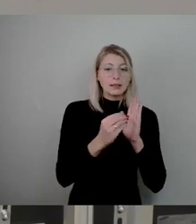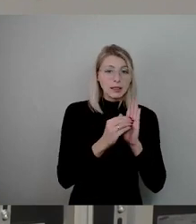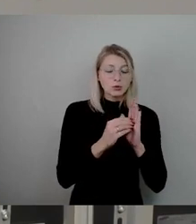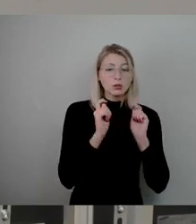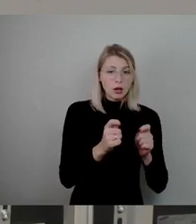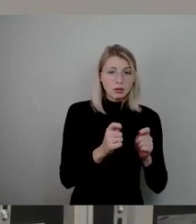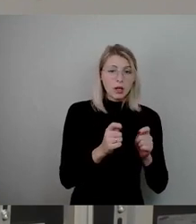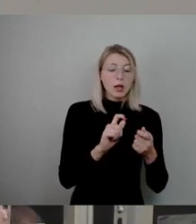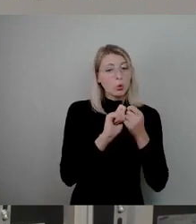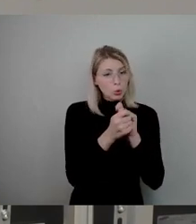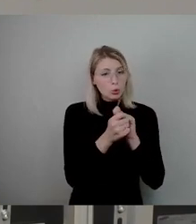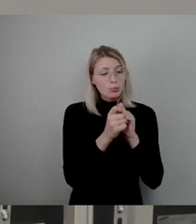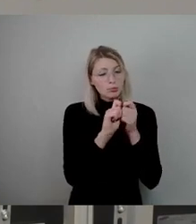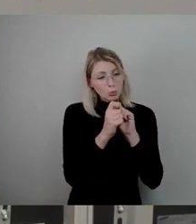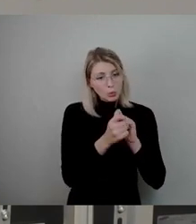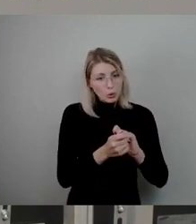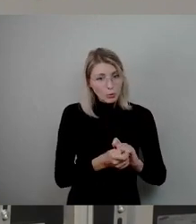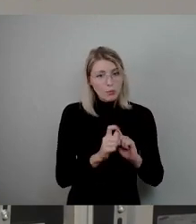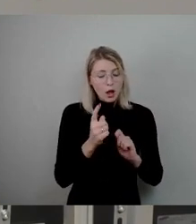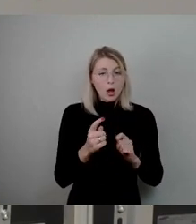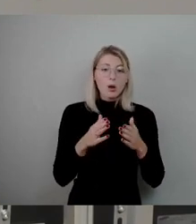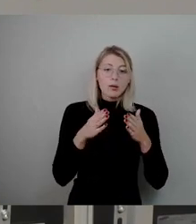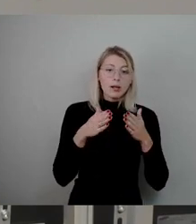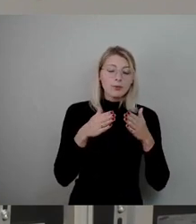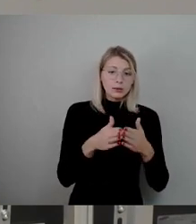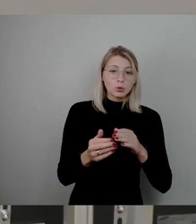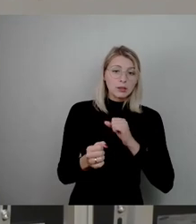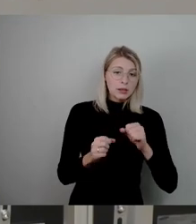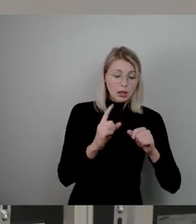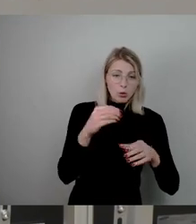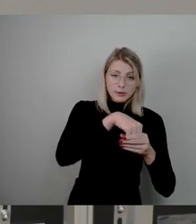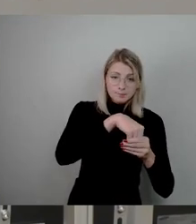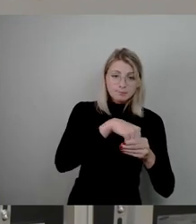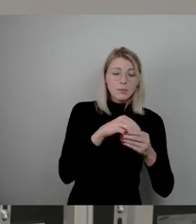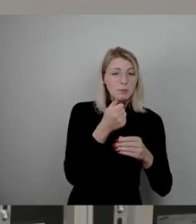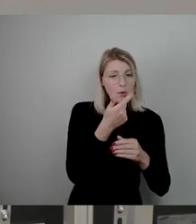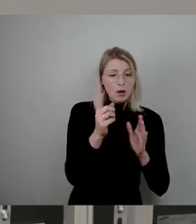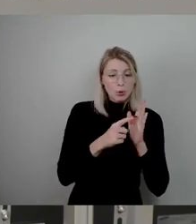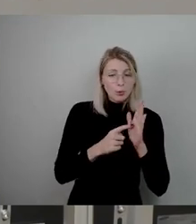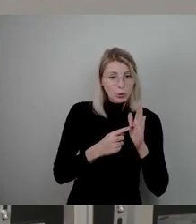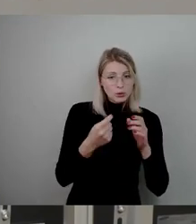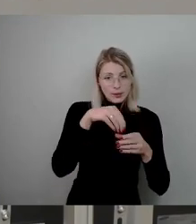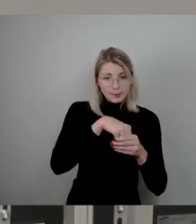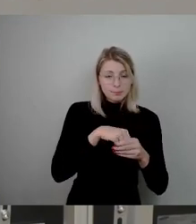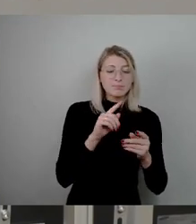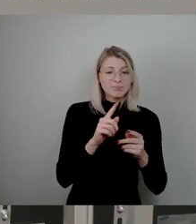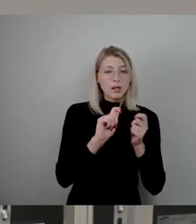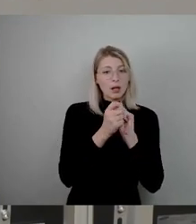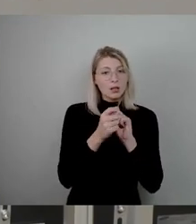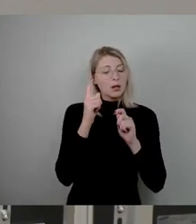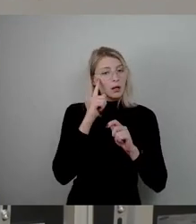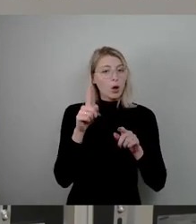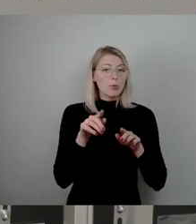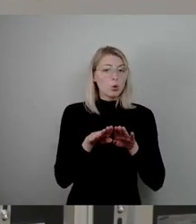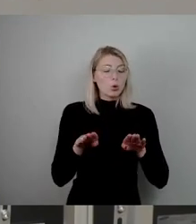Aspekte der Linksfraktion jetzt auch mit beinhaltet sind, dass wir mit diesem geänderten Antrag tatsächlich eine gute Grundlage schaffen, weil